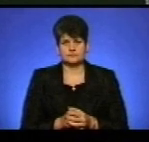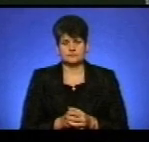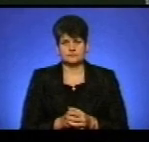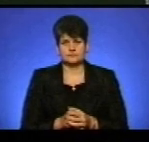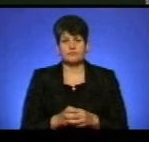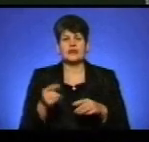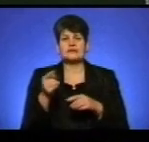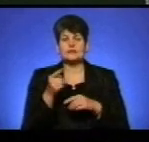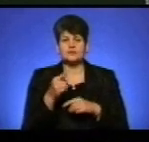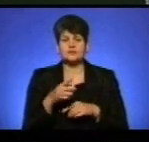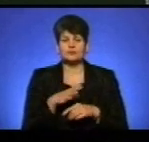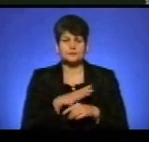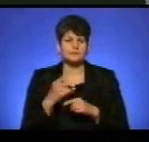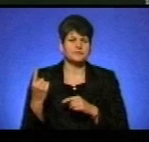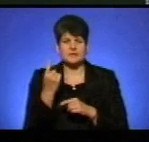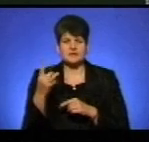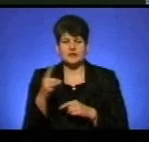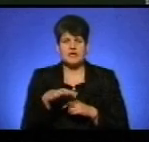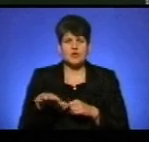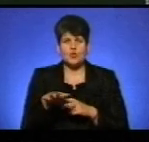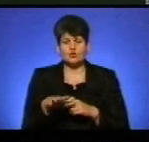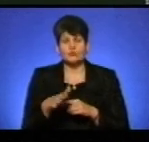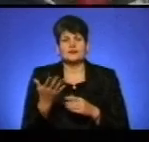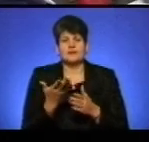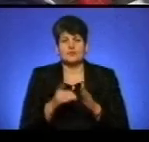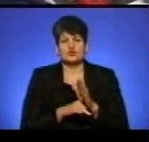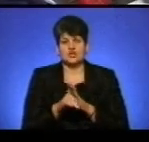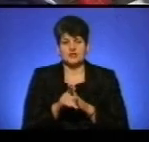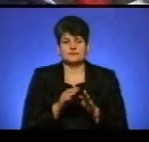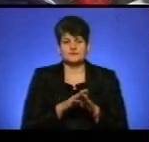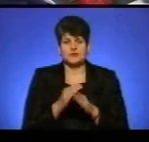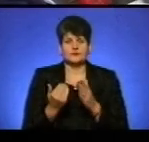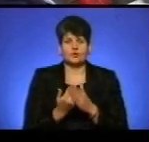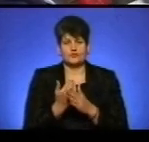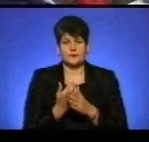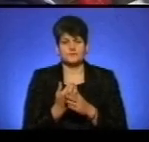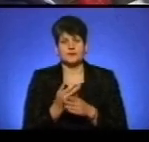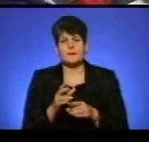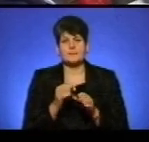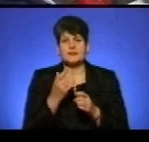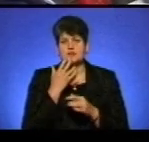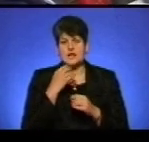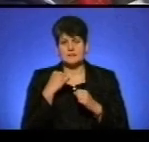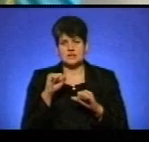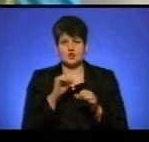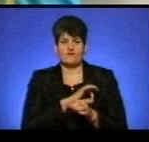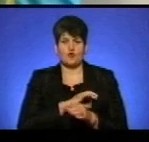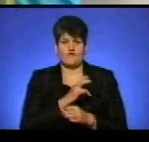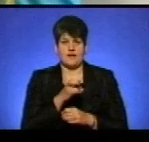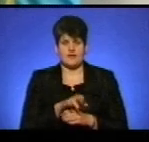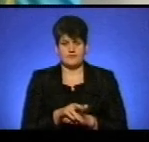Тернопільщина стала пілотним регіоном, на базі якого розпочали реалізацію нової концепції національно-патріотичного виховання.